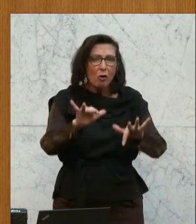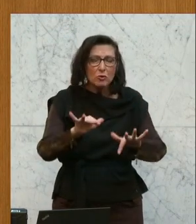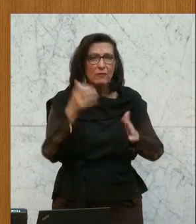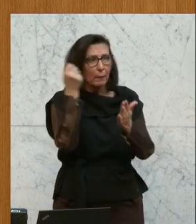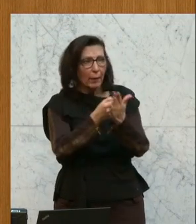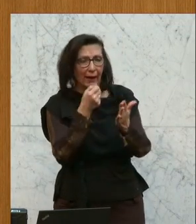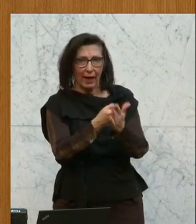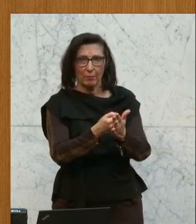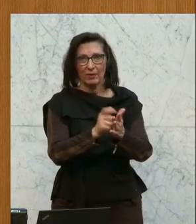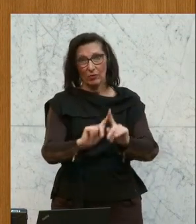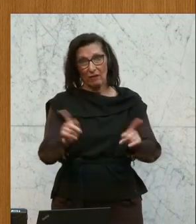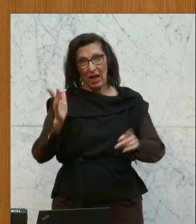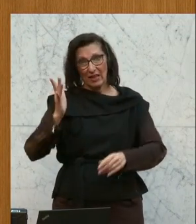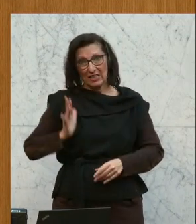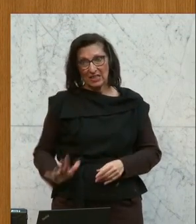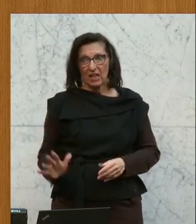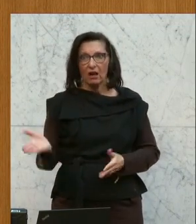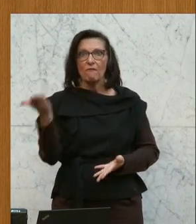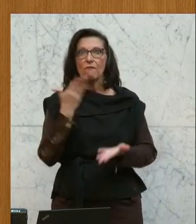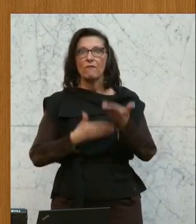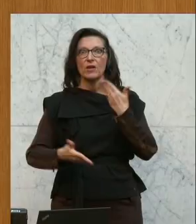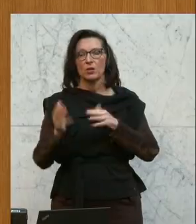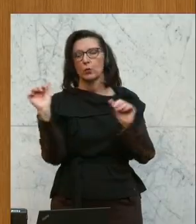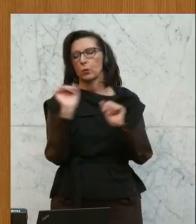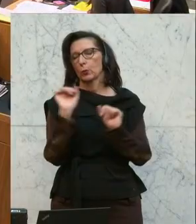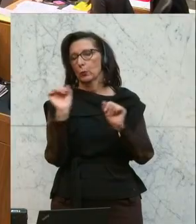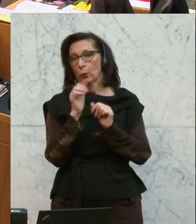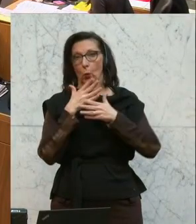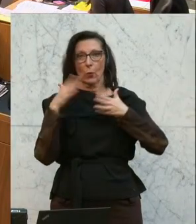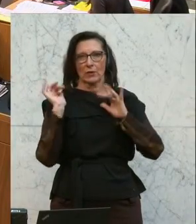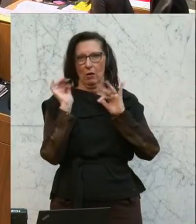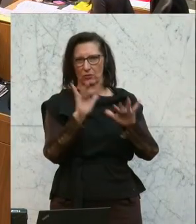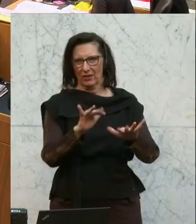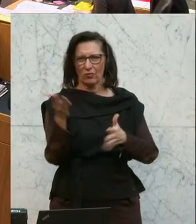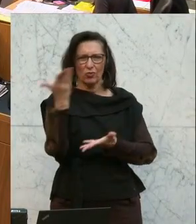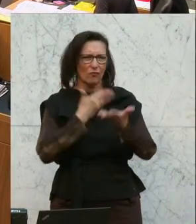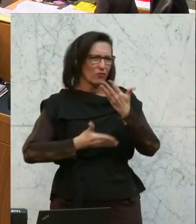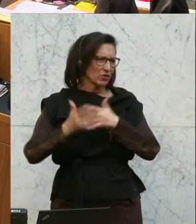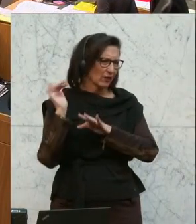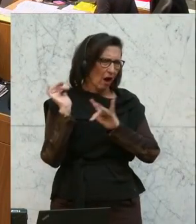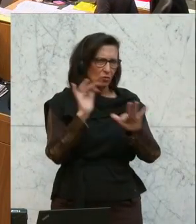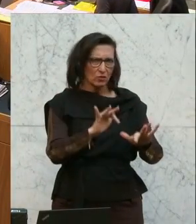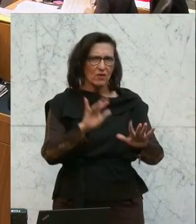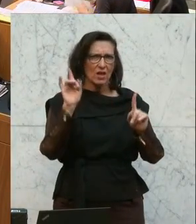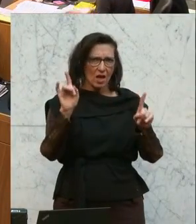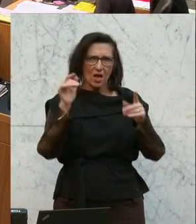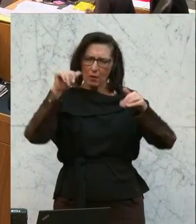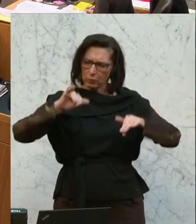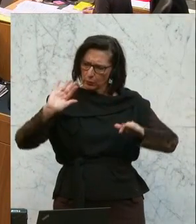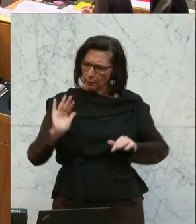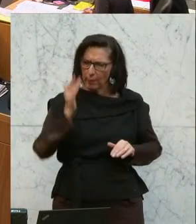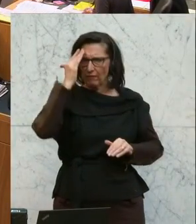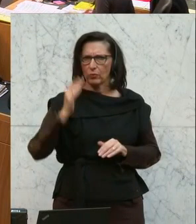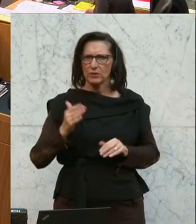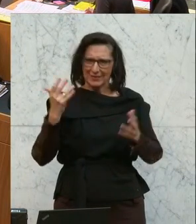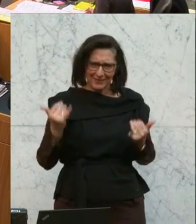Andererseits hat es auch eine sehr starke wirtschaftliche Dimension. Und vor dieser wirtschaftlichen Dimension dürfen wir die Augen nicht verschließen. Wir sind